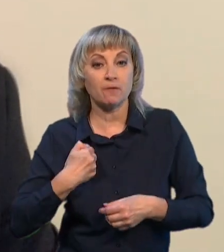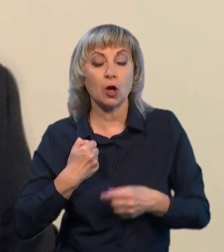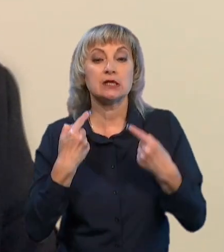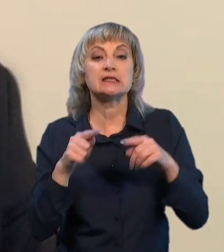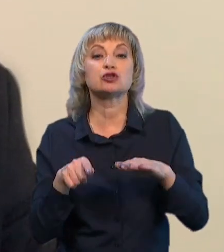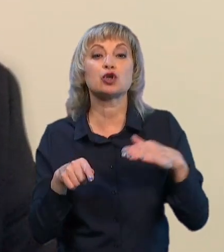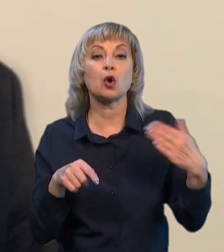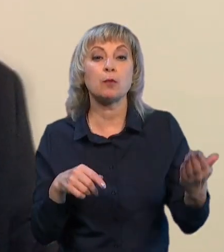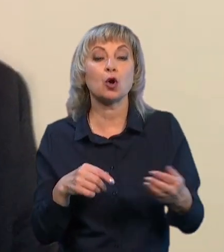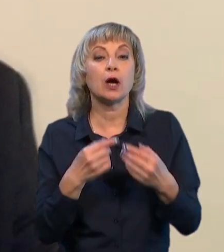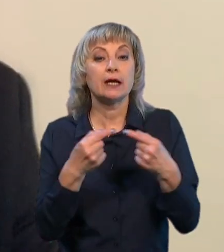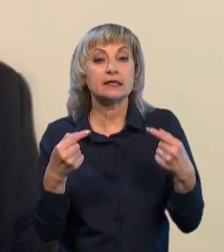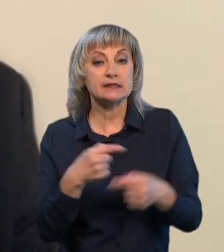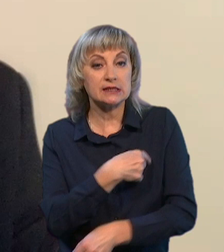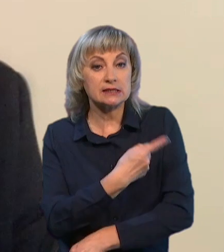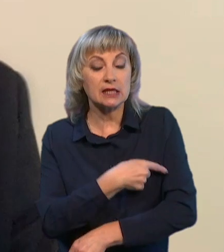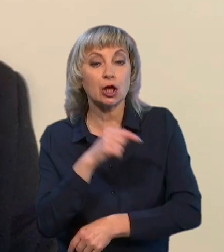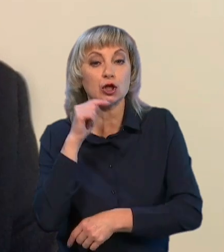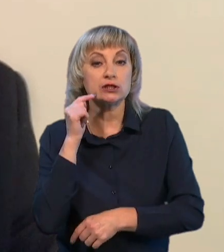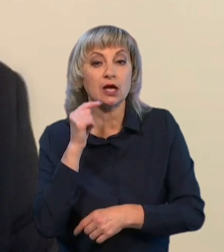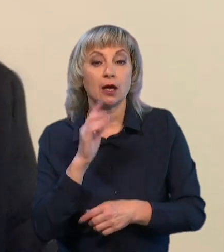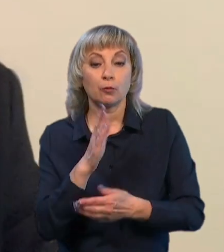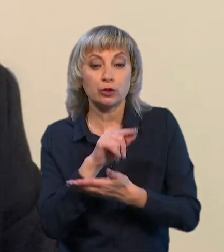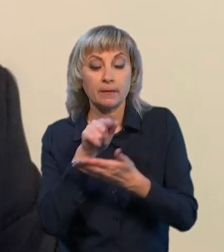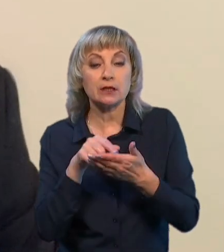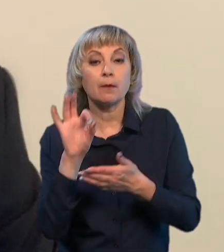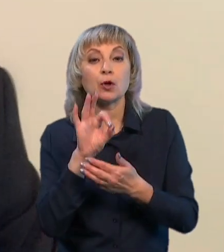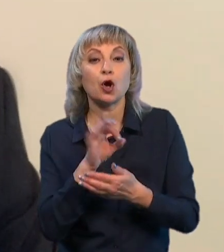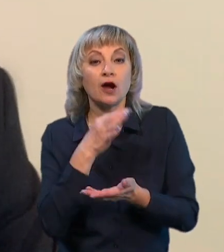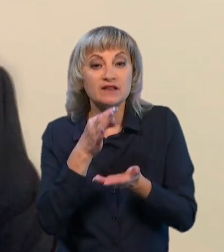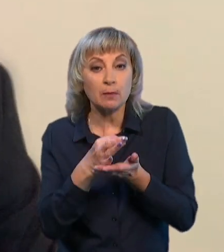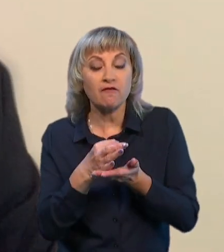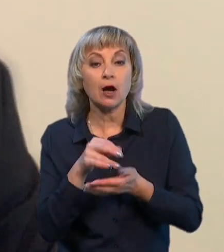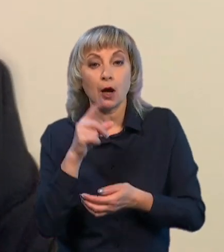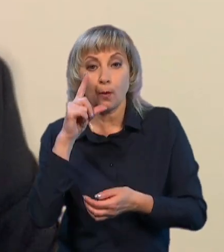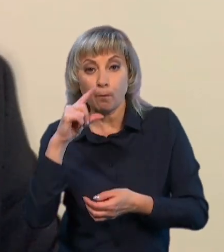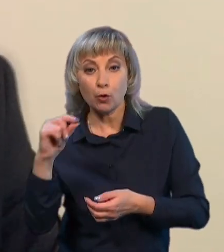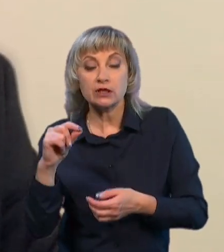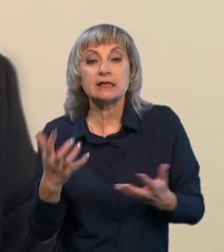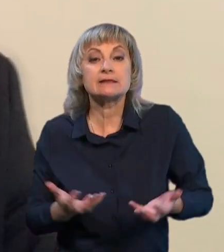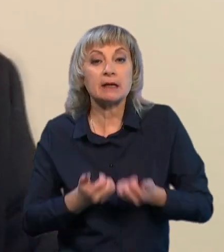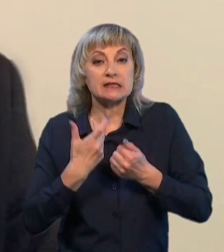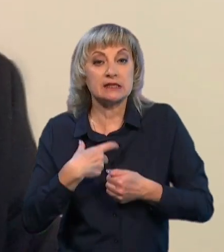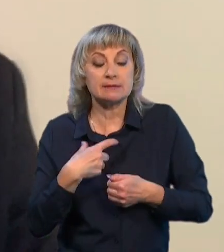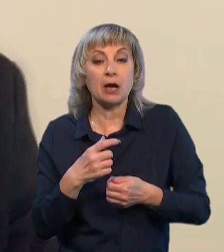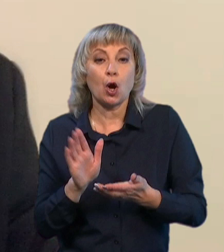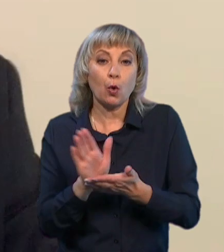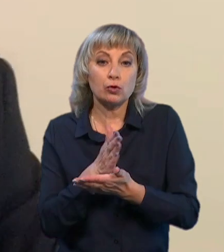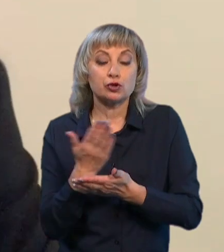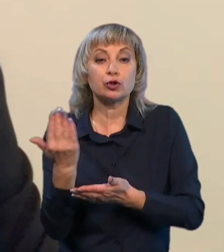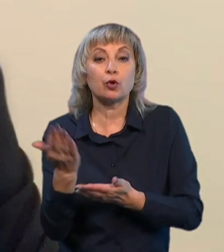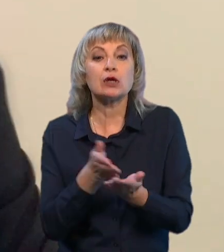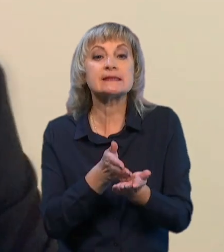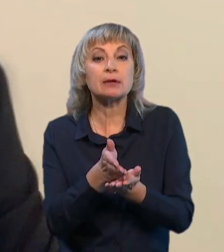боку, тоді і різні сили в Росії поставять питання про відповідальність Путіна, і спасіння себе, і усунення його з посади, можливо.